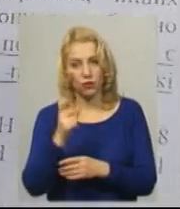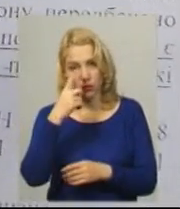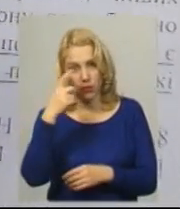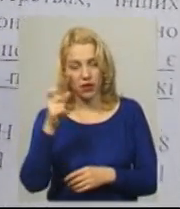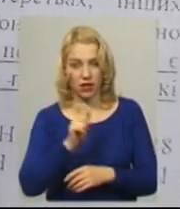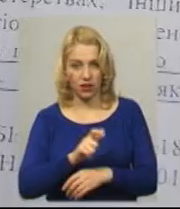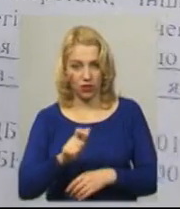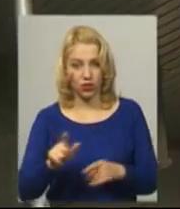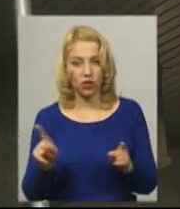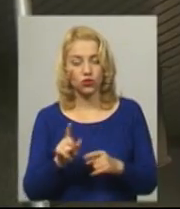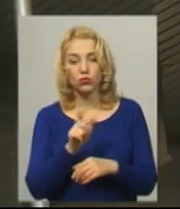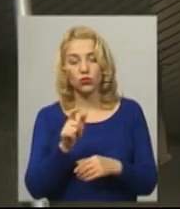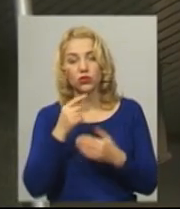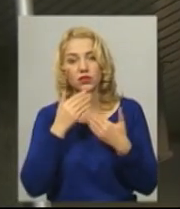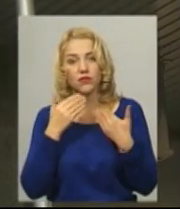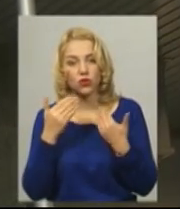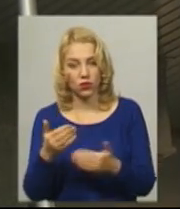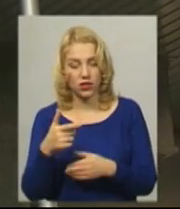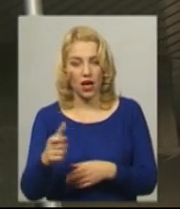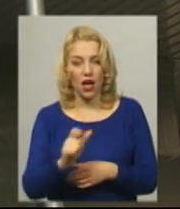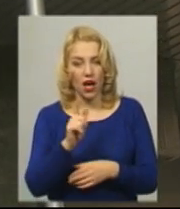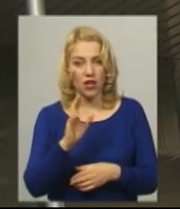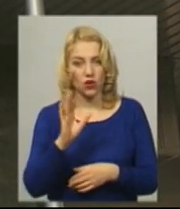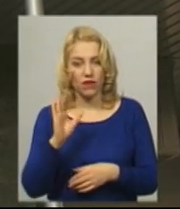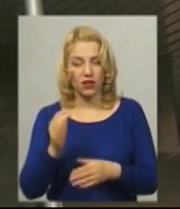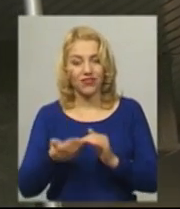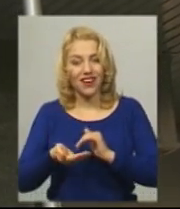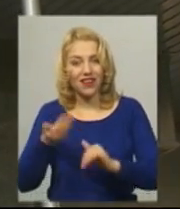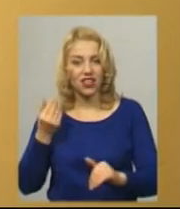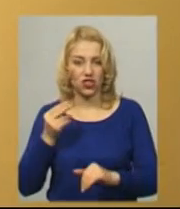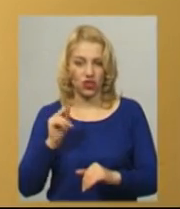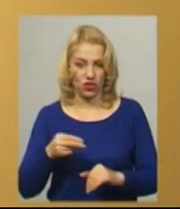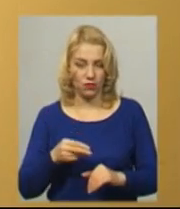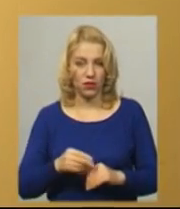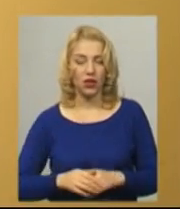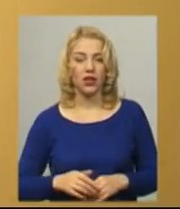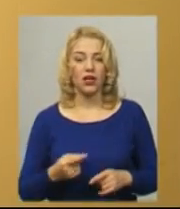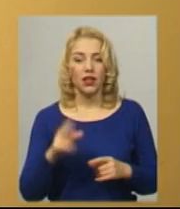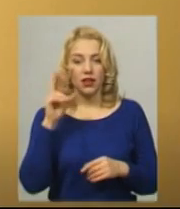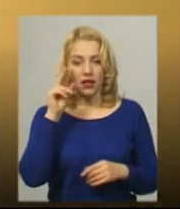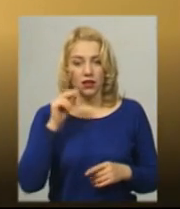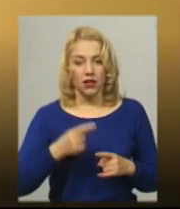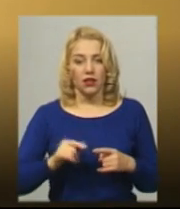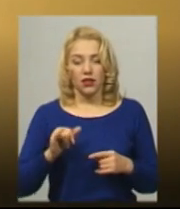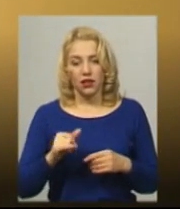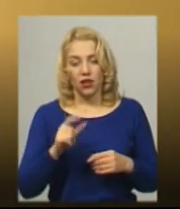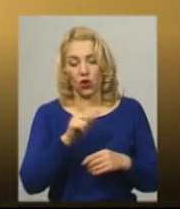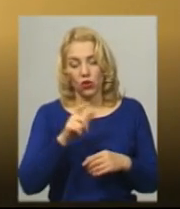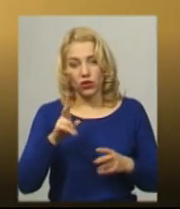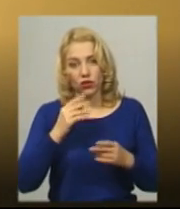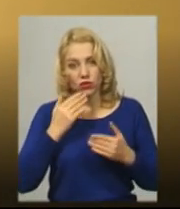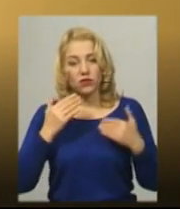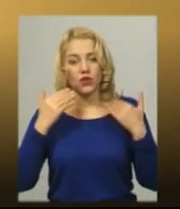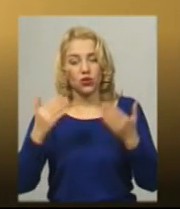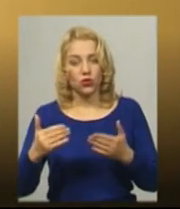мешканців, аби ті звернулись до газовиків набагато раніше до зазначеної дати. Ті мешканці житлових будинків, які звернулись до